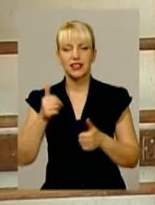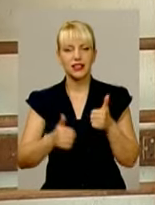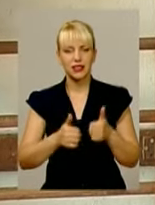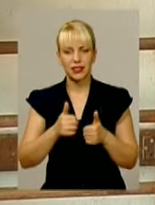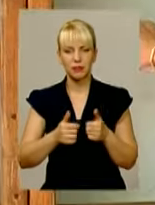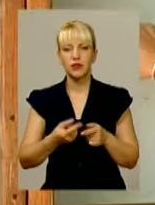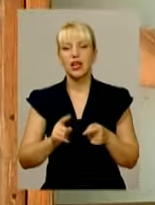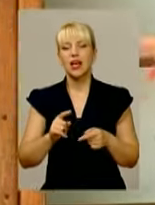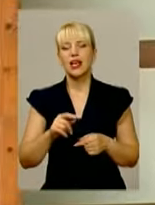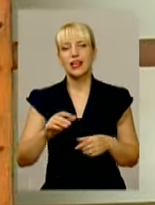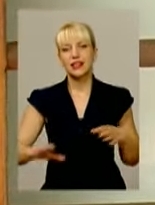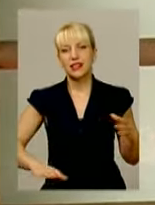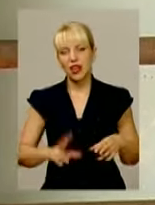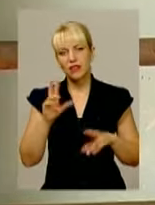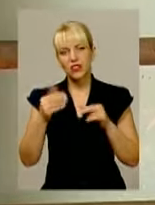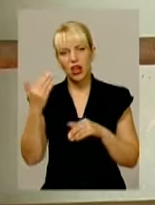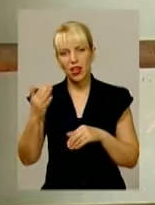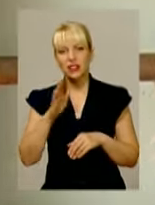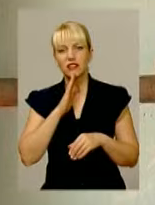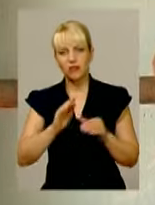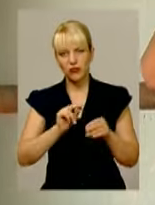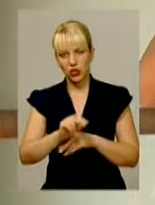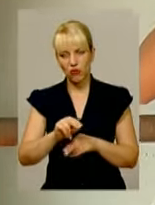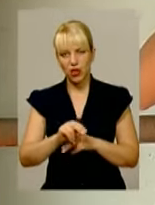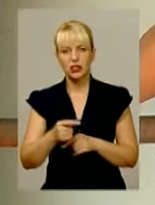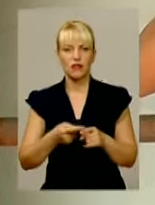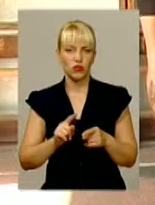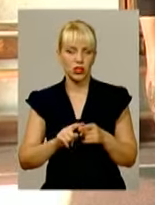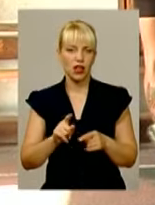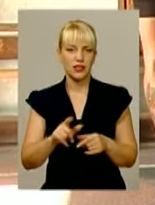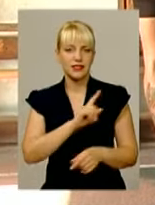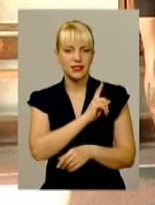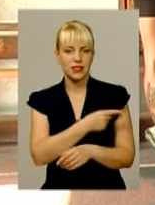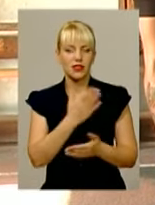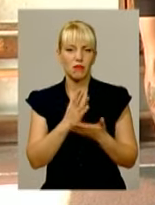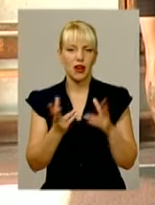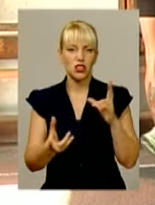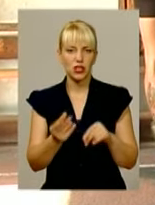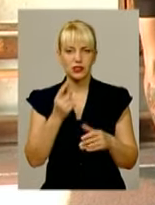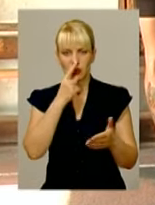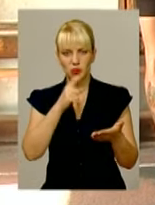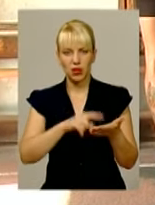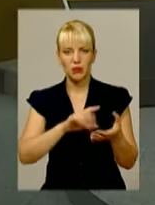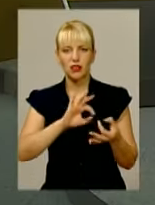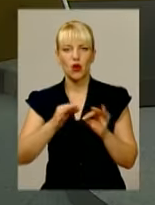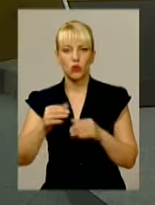вихованка надзвичайно сильна і талановита спортсменка. І вона має усі шанси потрапити уже на наступні олімпійські ігри.